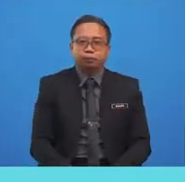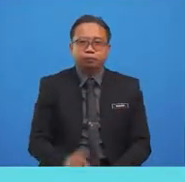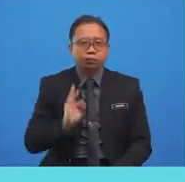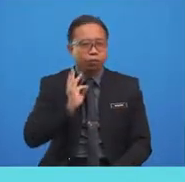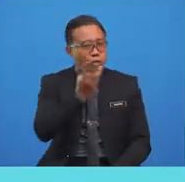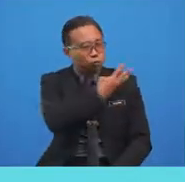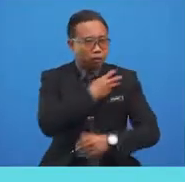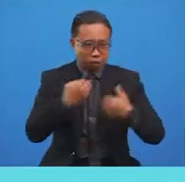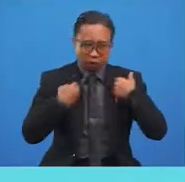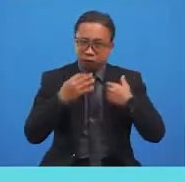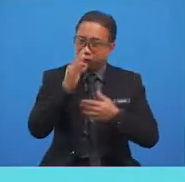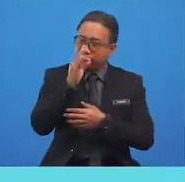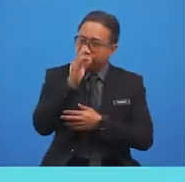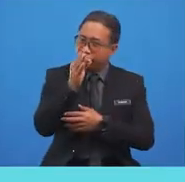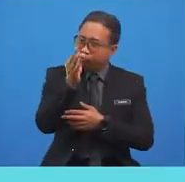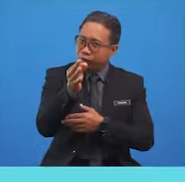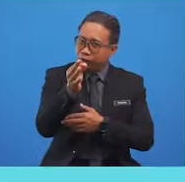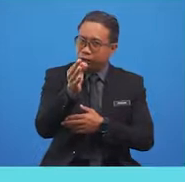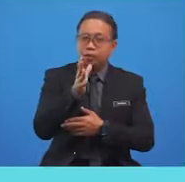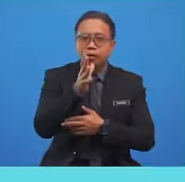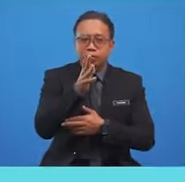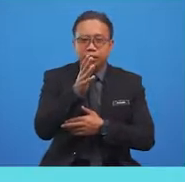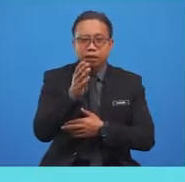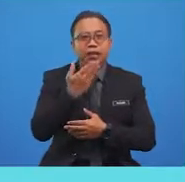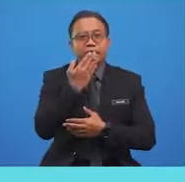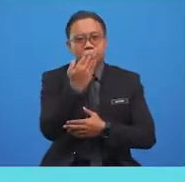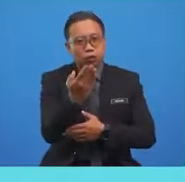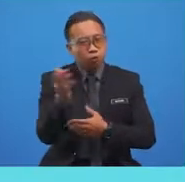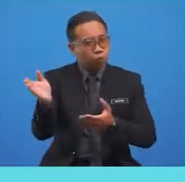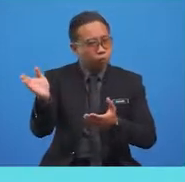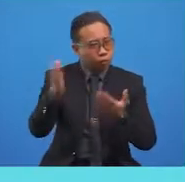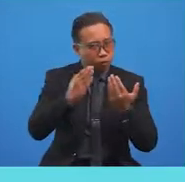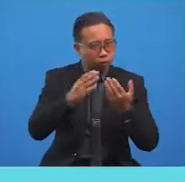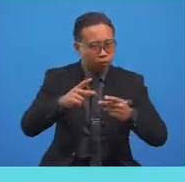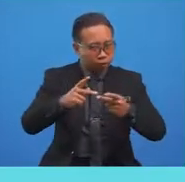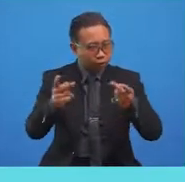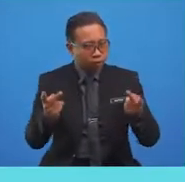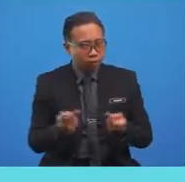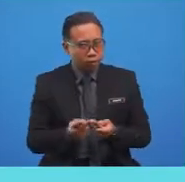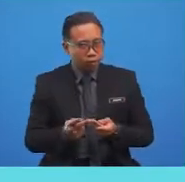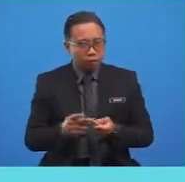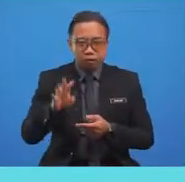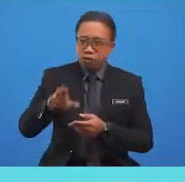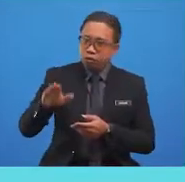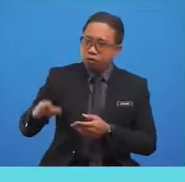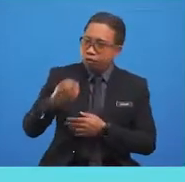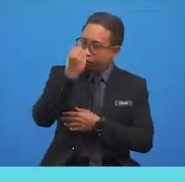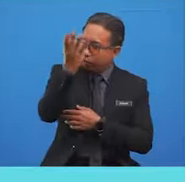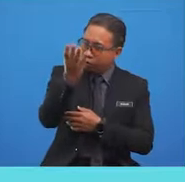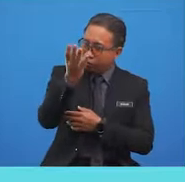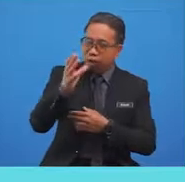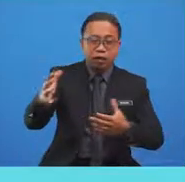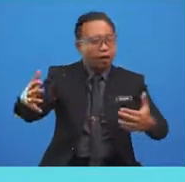had fun, Papa. Thank you for bringing us to the park, the children say and hugged their parents.